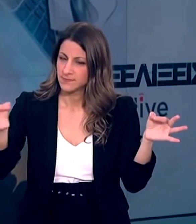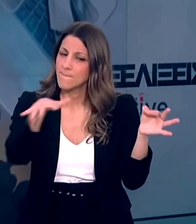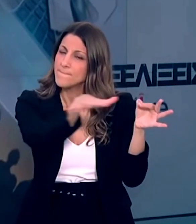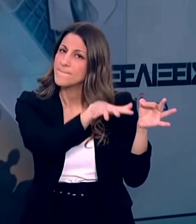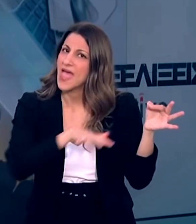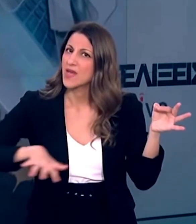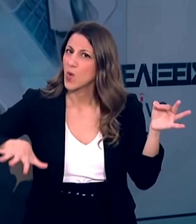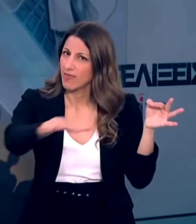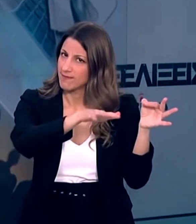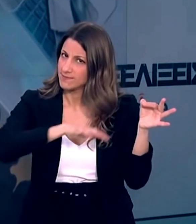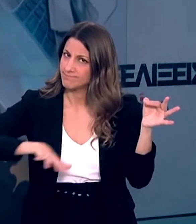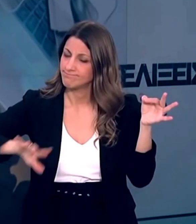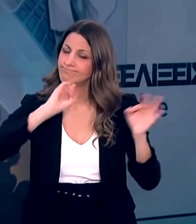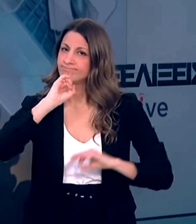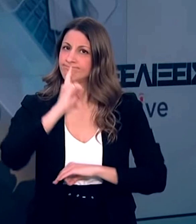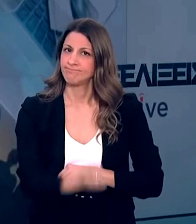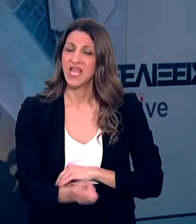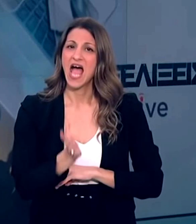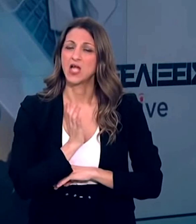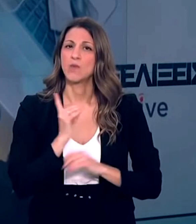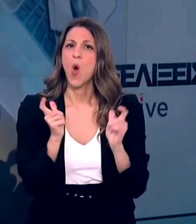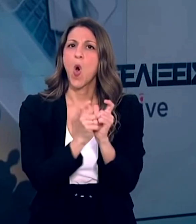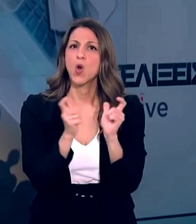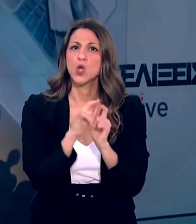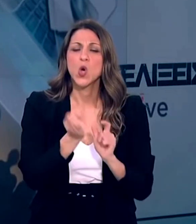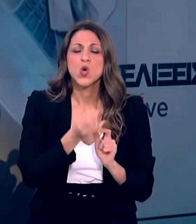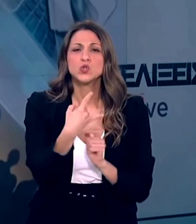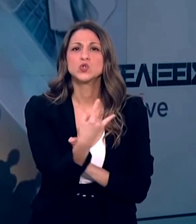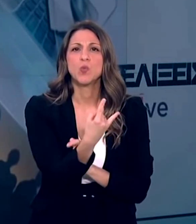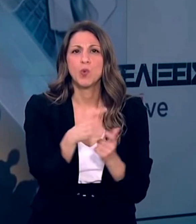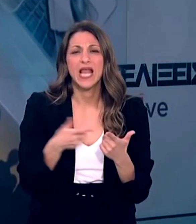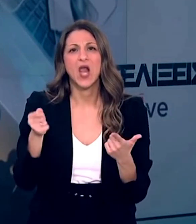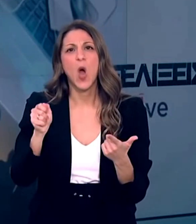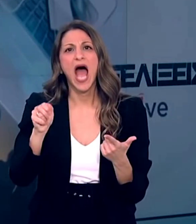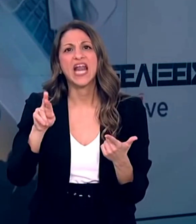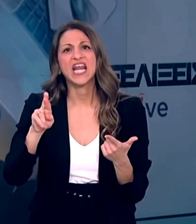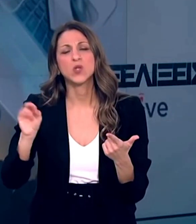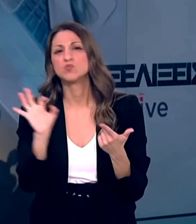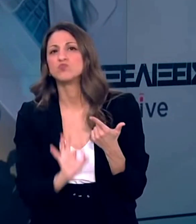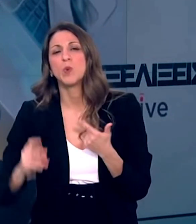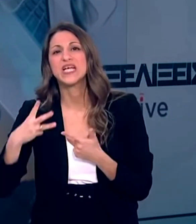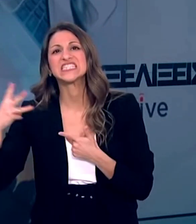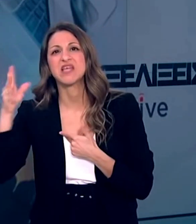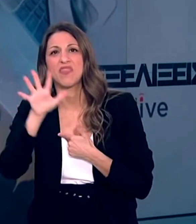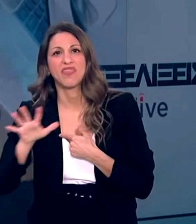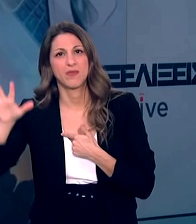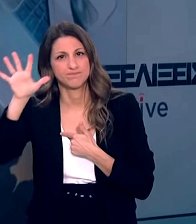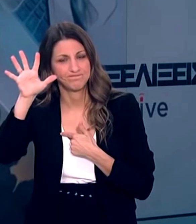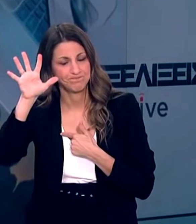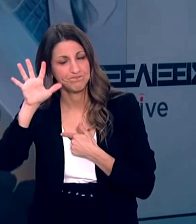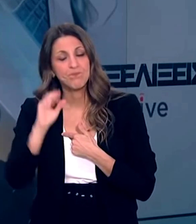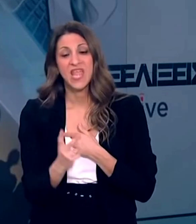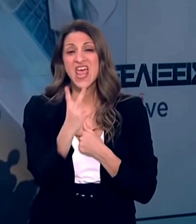περιοχή της πατρίδας μας, για τους κατοίκους των χωριών Ζουμπούλη και Αρναούτη του Δήμου Μήκης, Περιφερειακή Ενότητα Ξάνθης. Πιο συγκεκριμένα